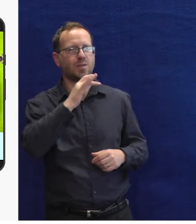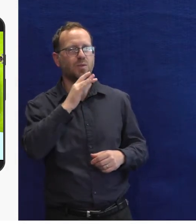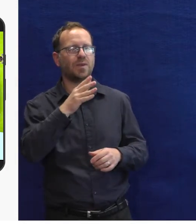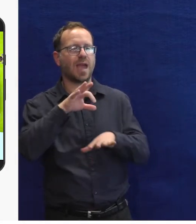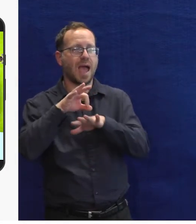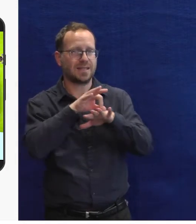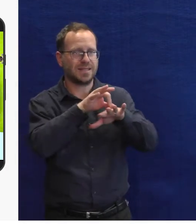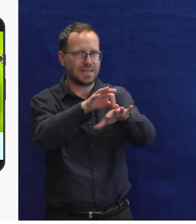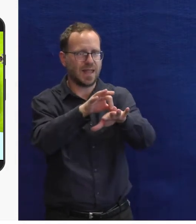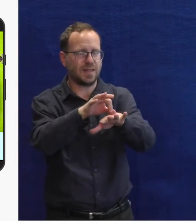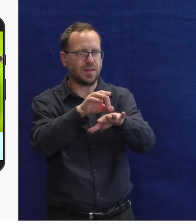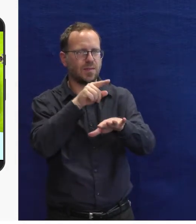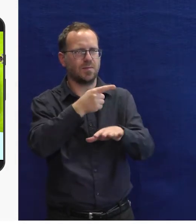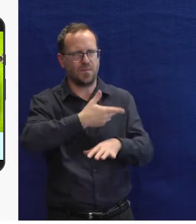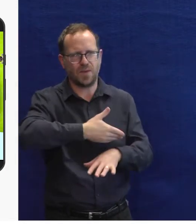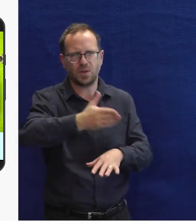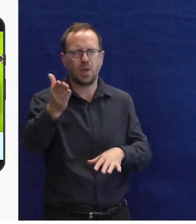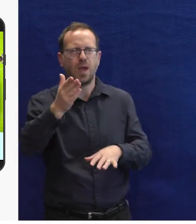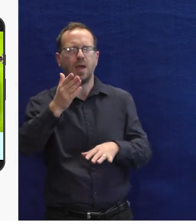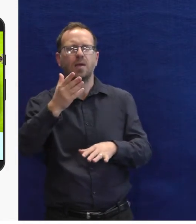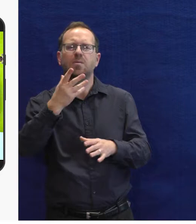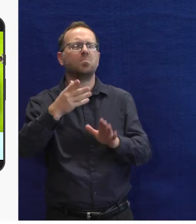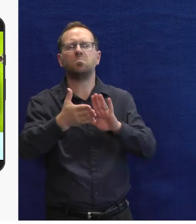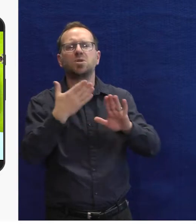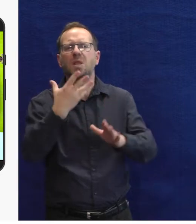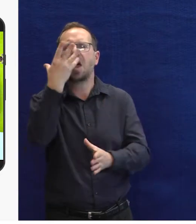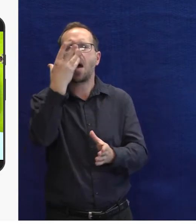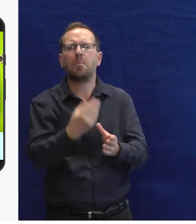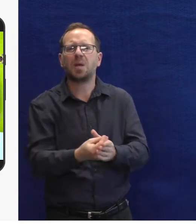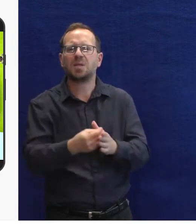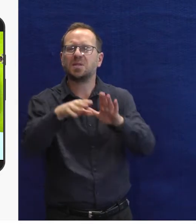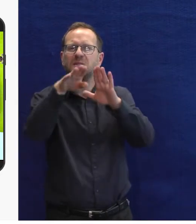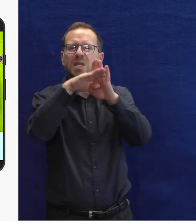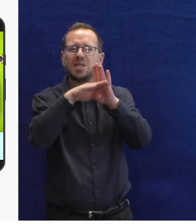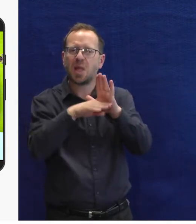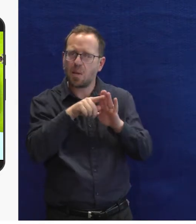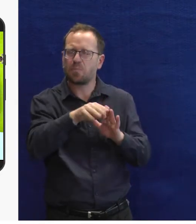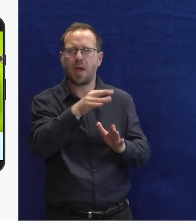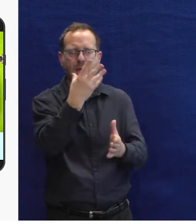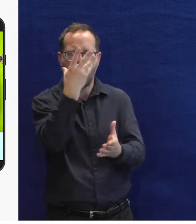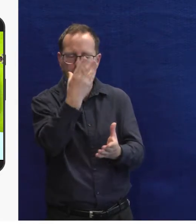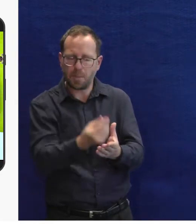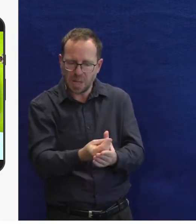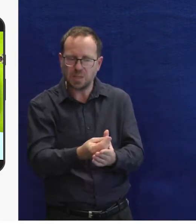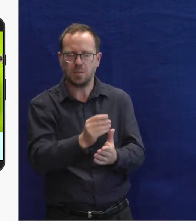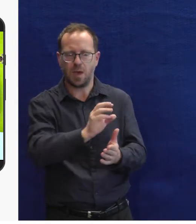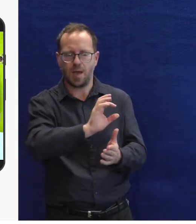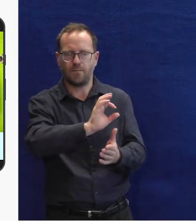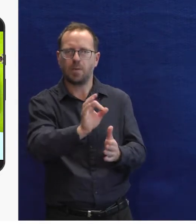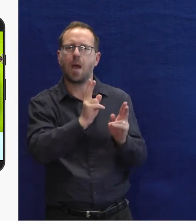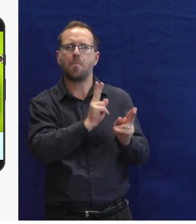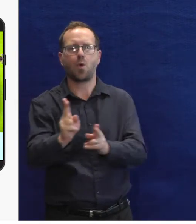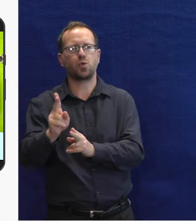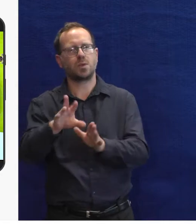Dneska náš hlasový asistent je dostupný pro platformu Android veřejně, takže pokud si stáhnete aplikaci Seznamu v nastavení,